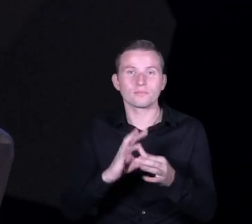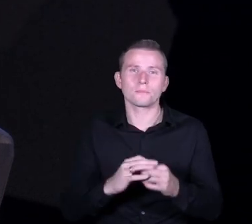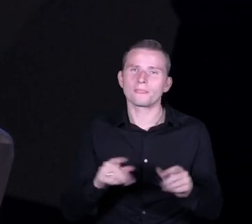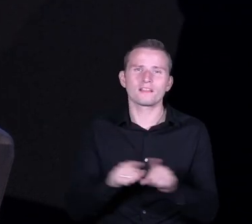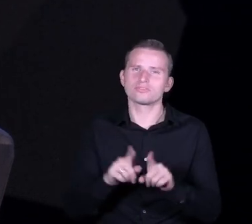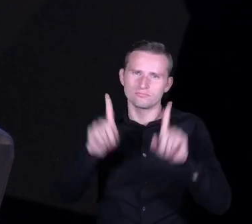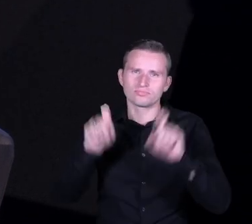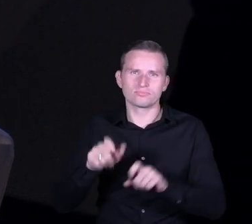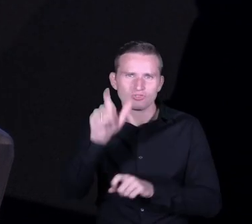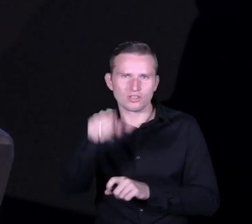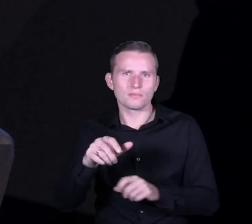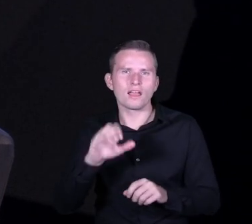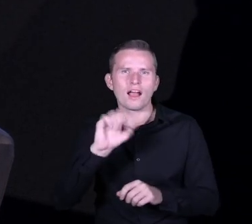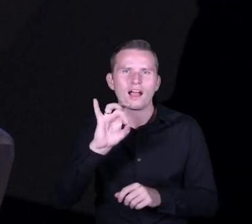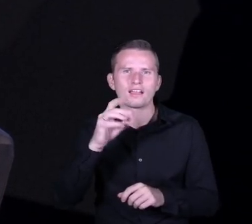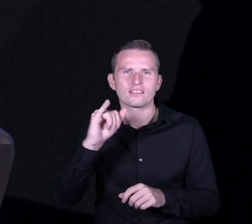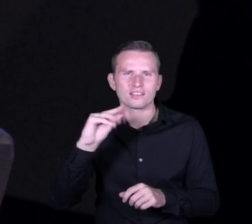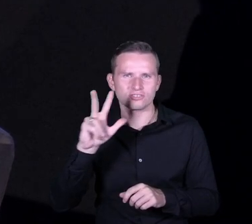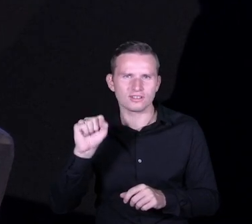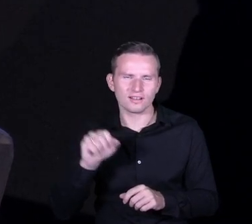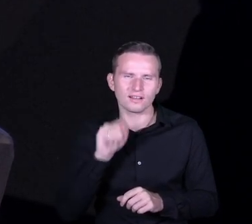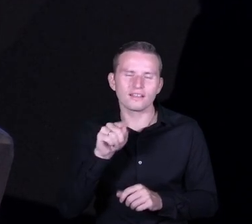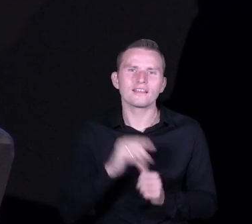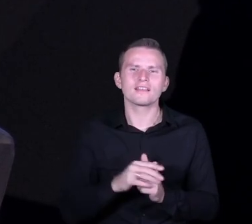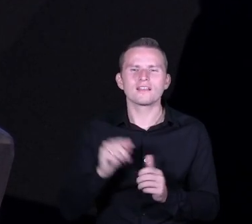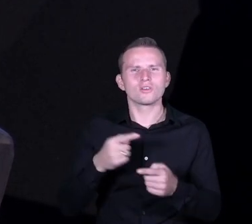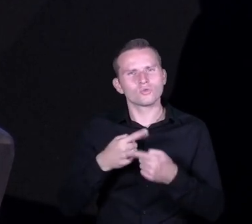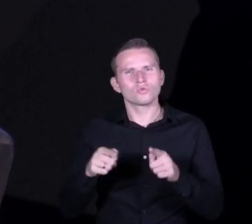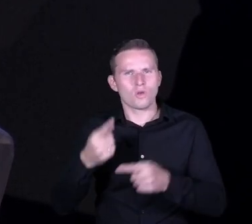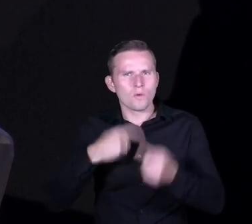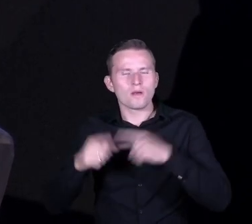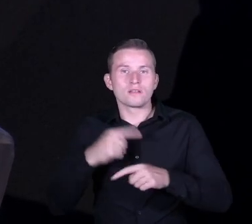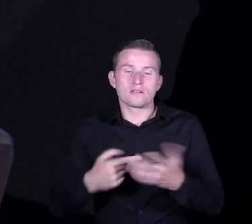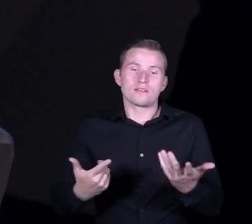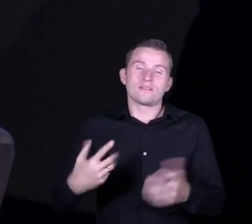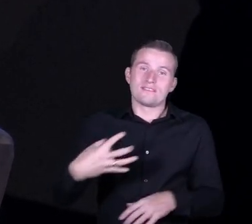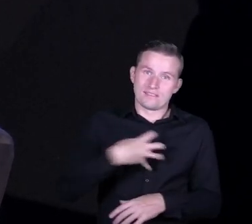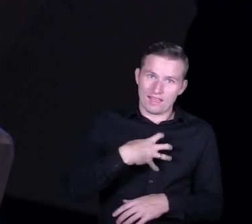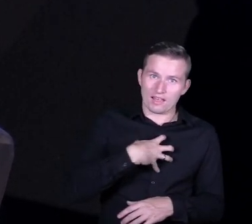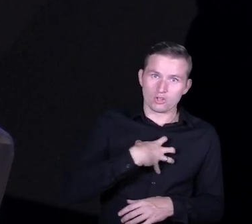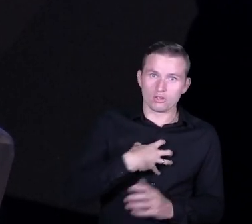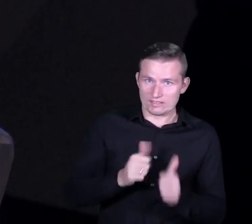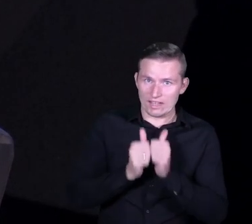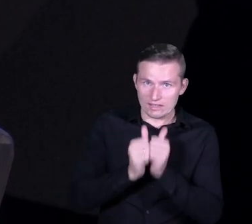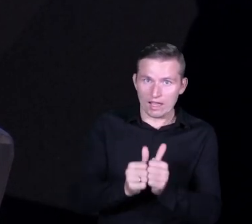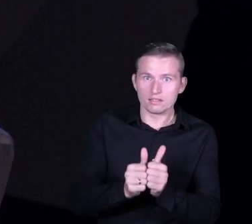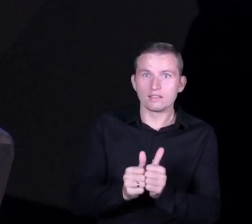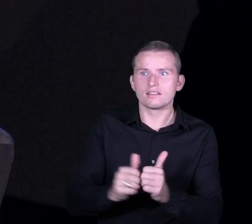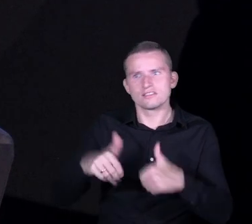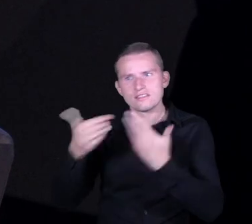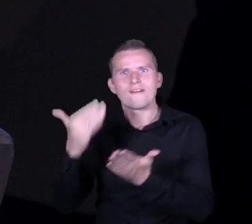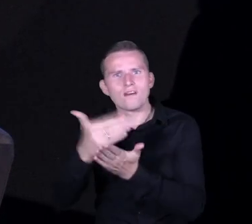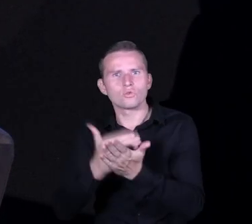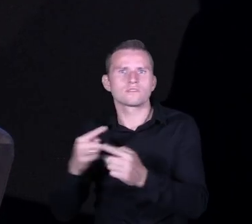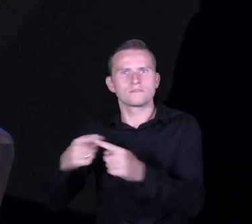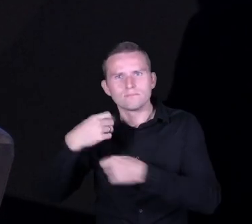Agnieszko, tak, żeby zdążyć i jeszcze też króciutko o tym powiedzieć, bo to jest bardzo istotne i rola dyrektora w tworzeniu warunków do współpracy